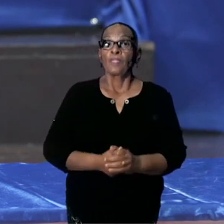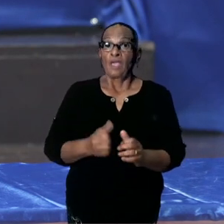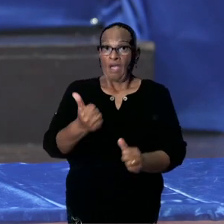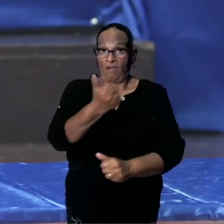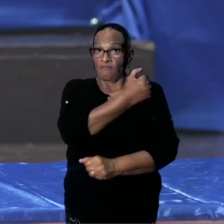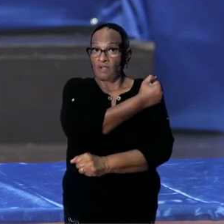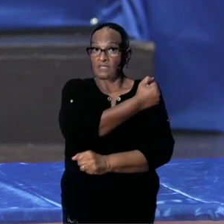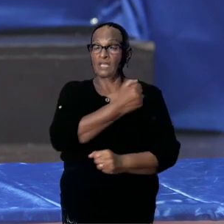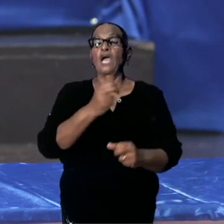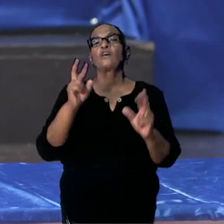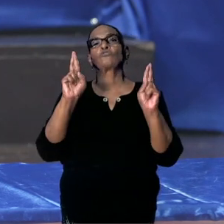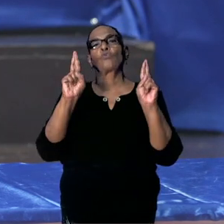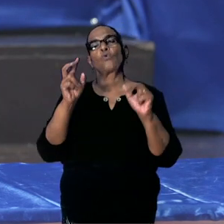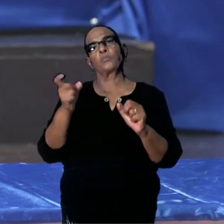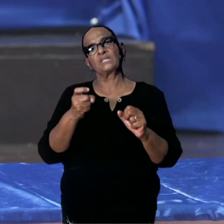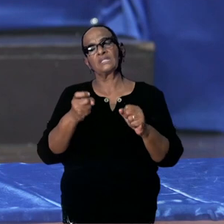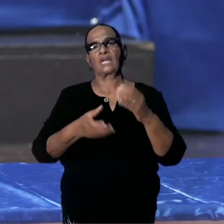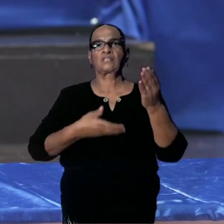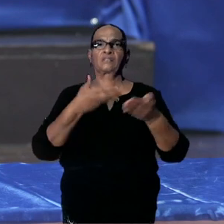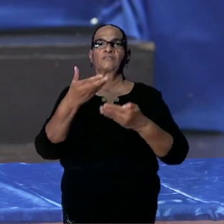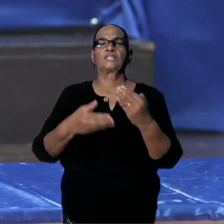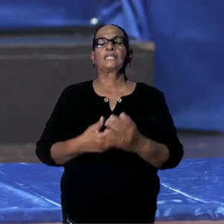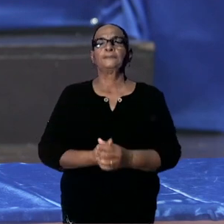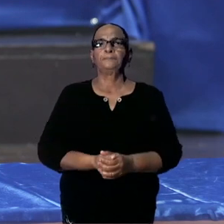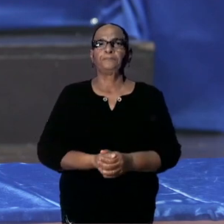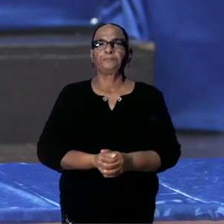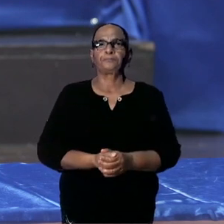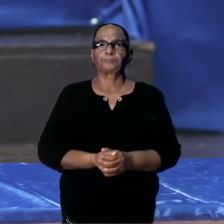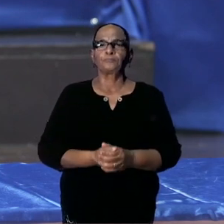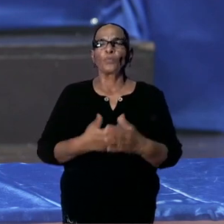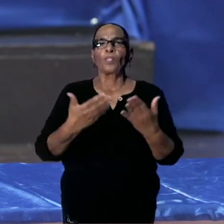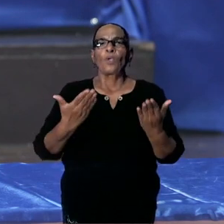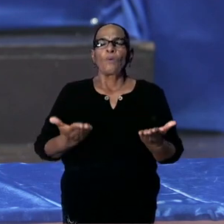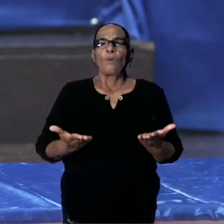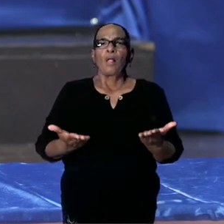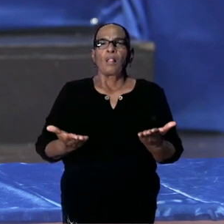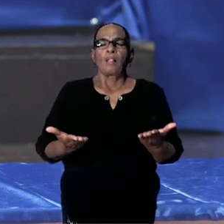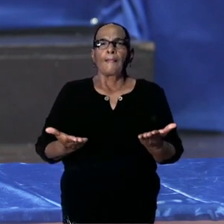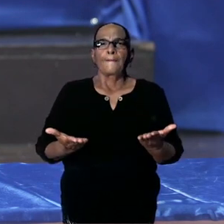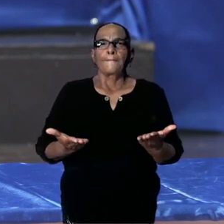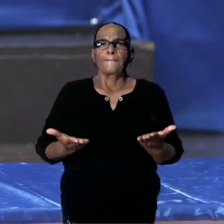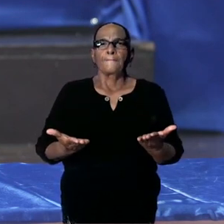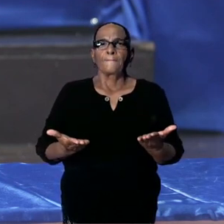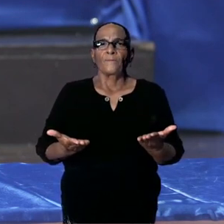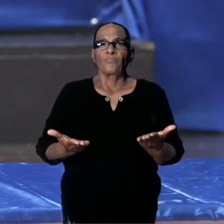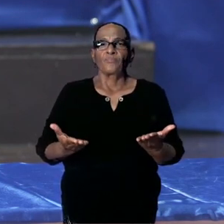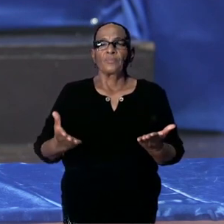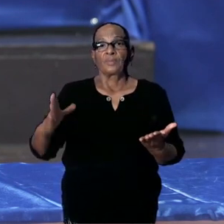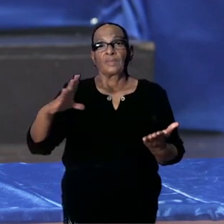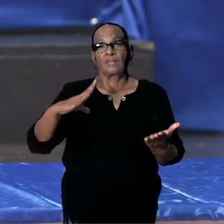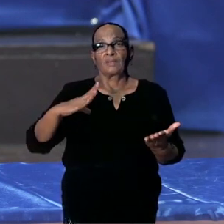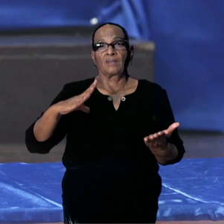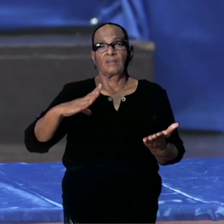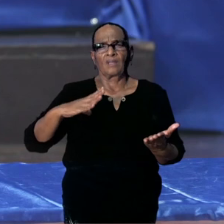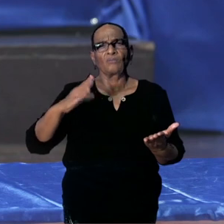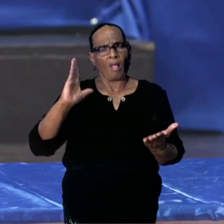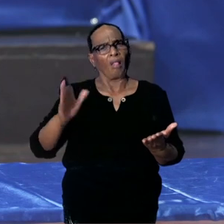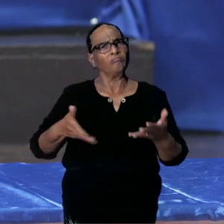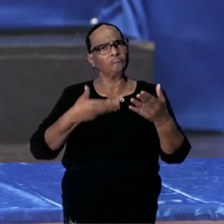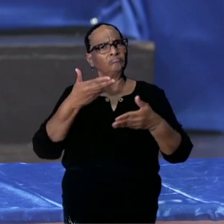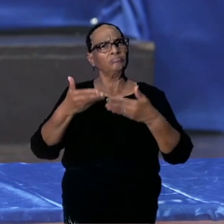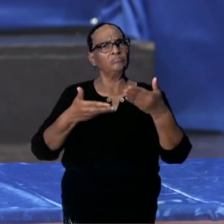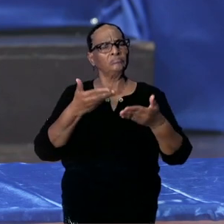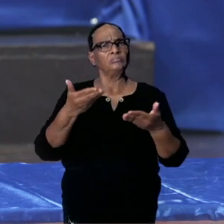wat te vertellen. Ik heb wel al het, de directeur heeft het een en ander uitgelegd.